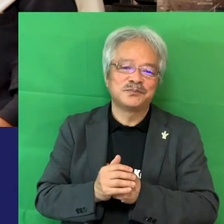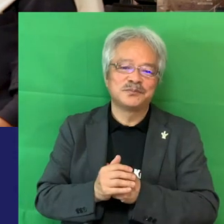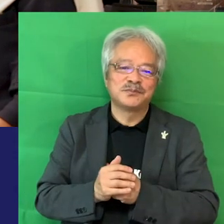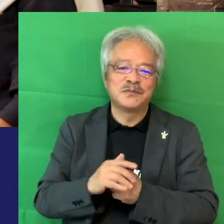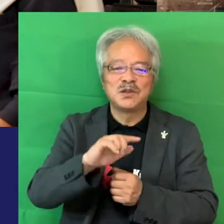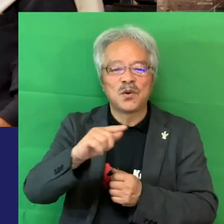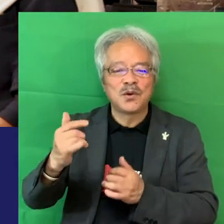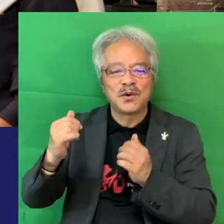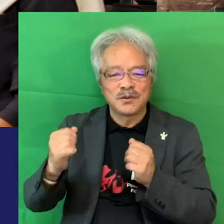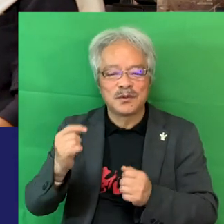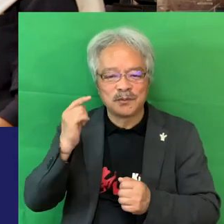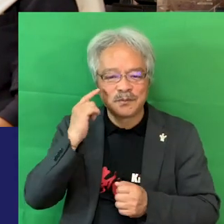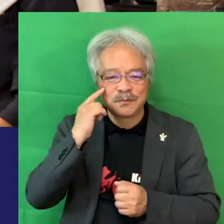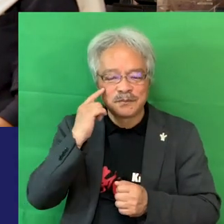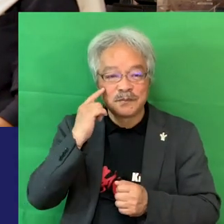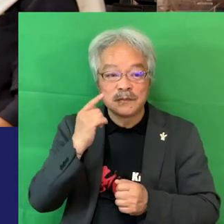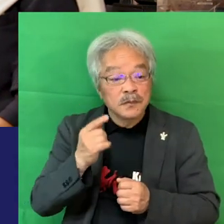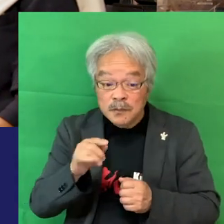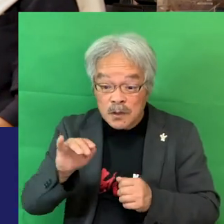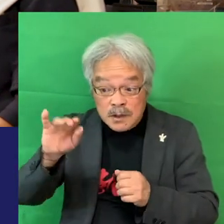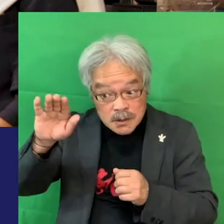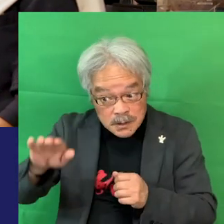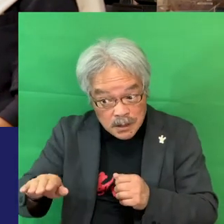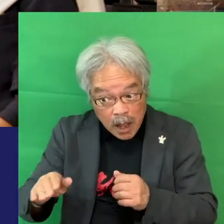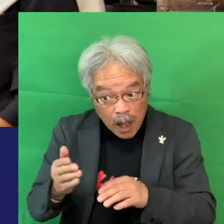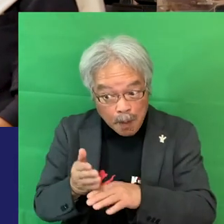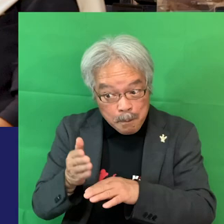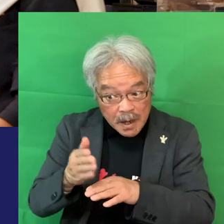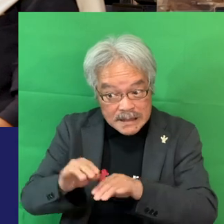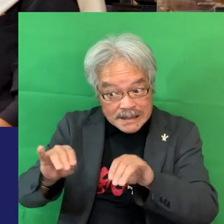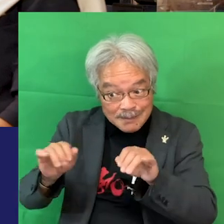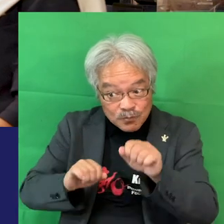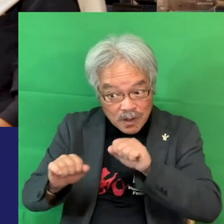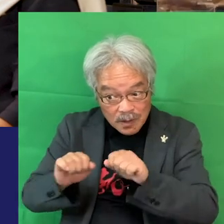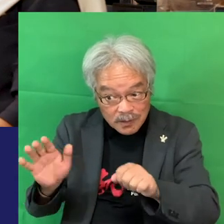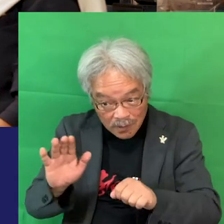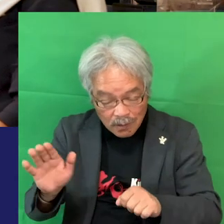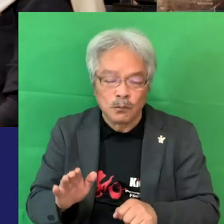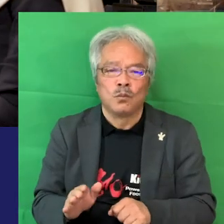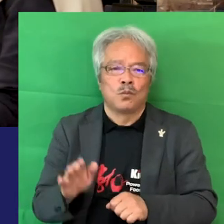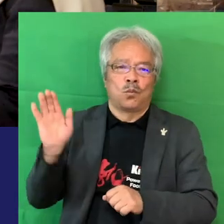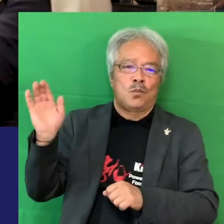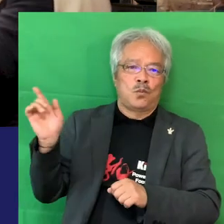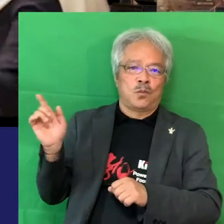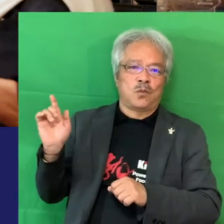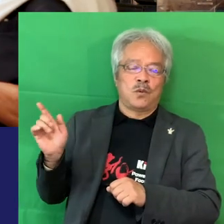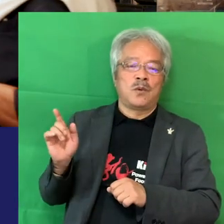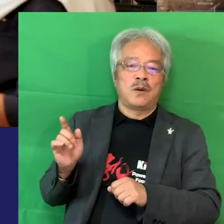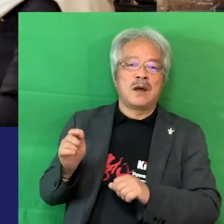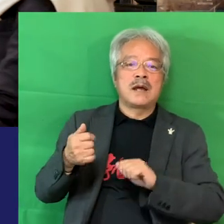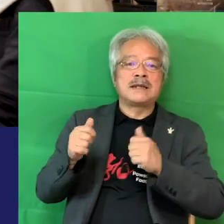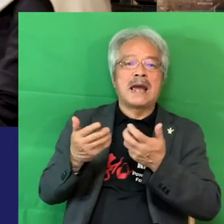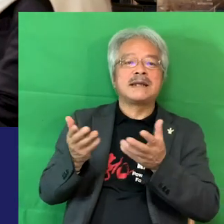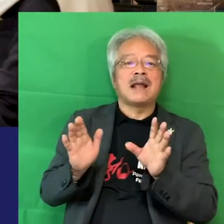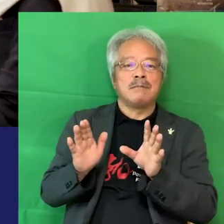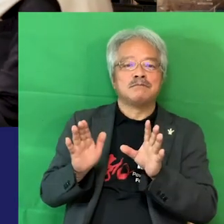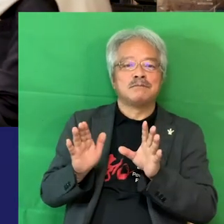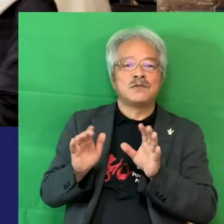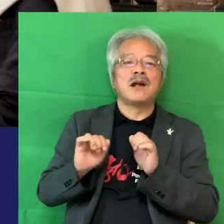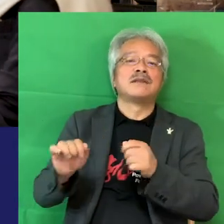ねまりしたがらないチームプレーとかも好きじゃないですかやりますよだって劇団舞台するからチームプレーできないから